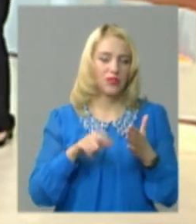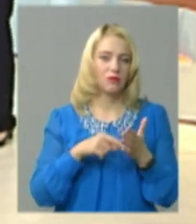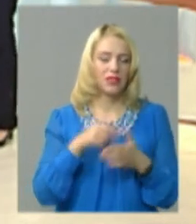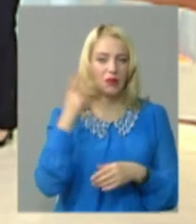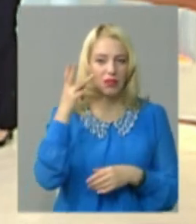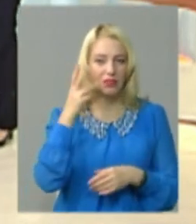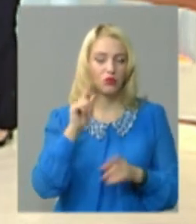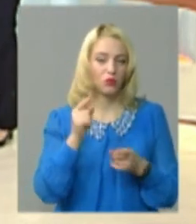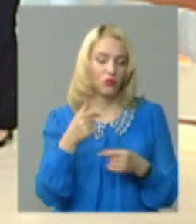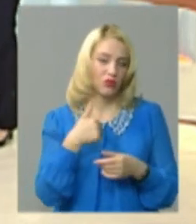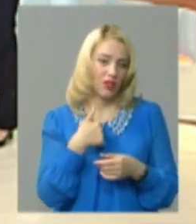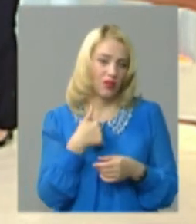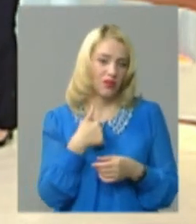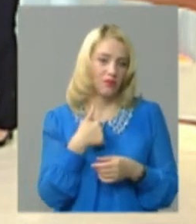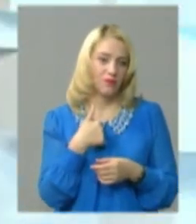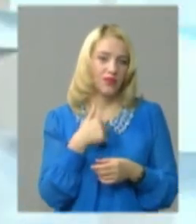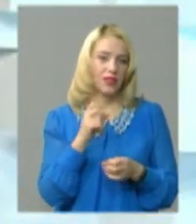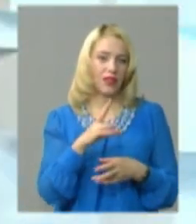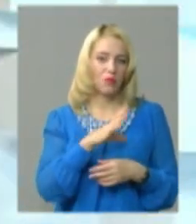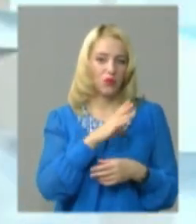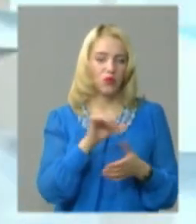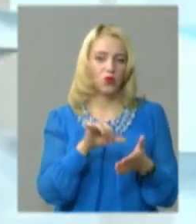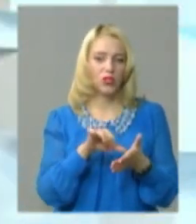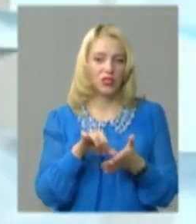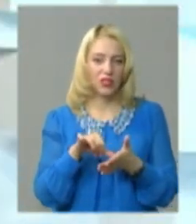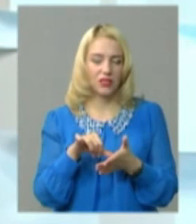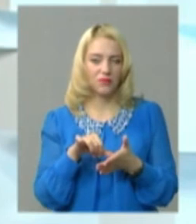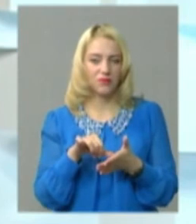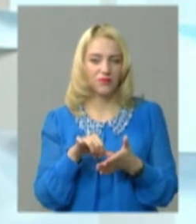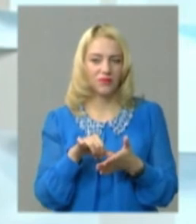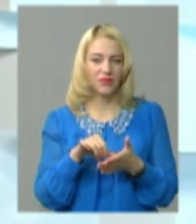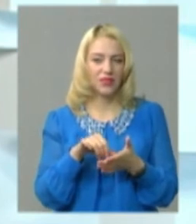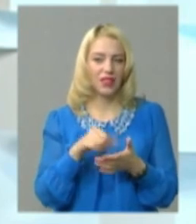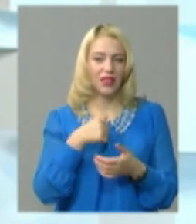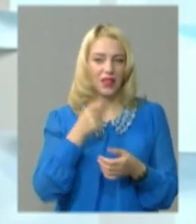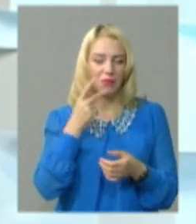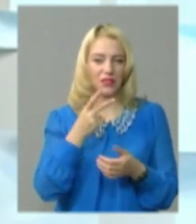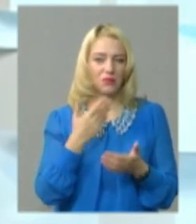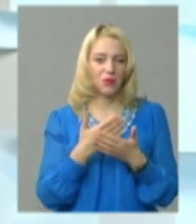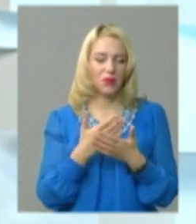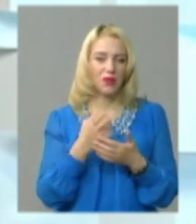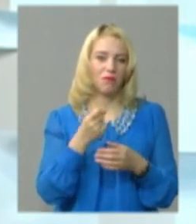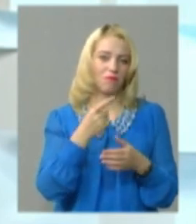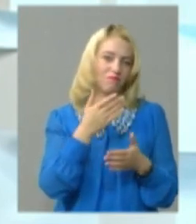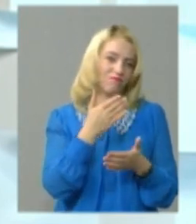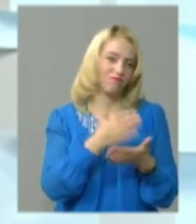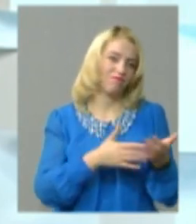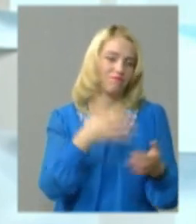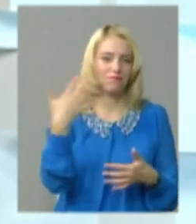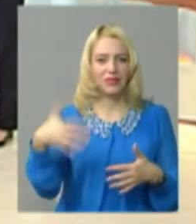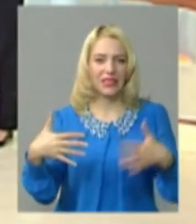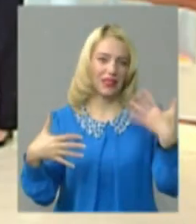Хмельницьку, то відповідно, так як я був в учасниках, теж я бачив десь половина на половину.